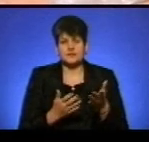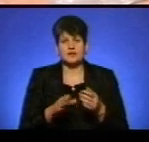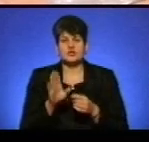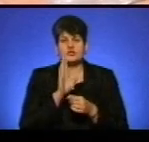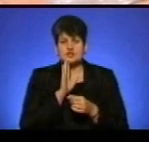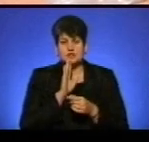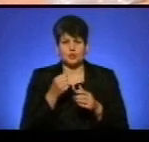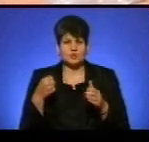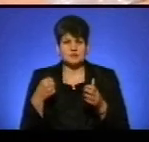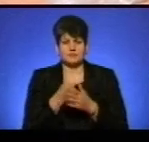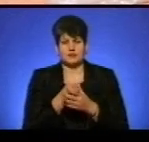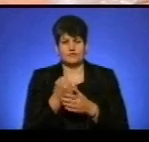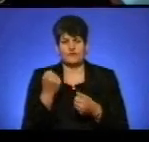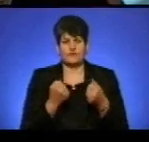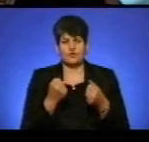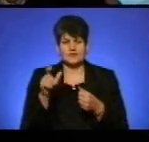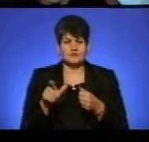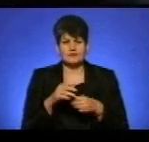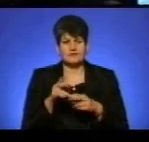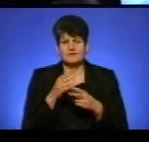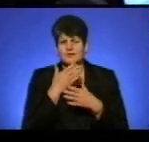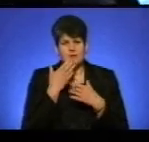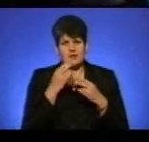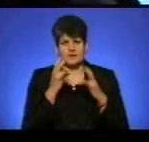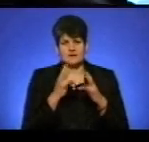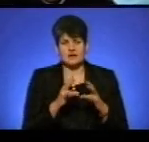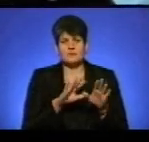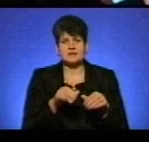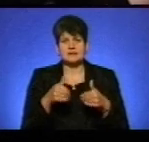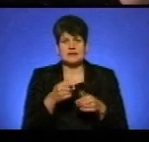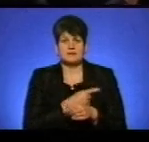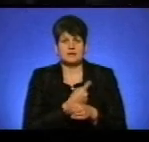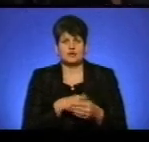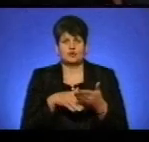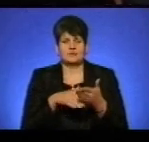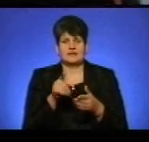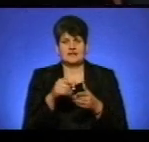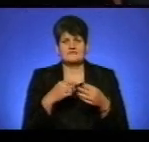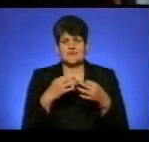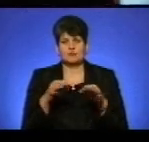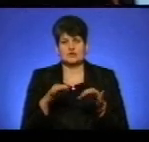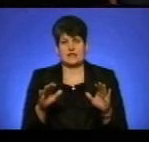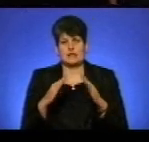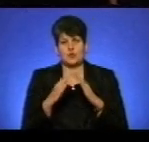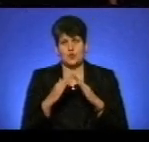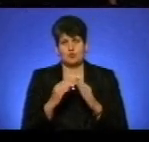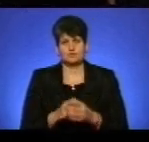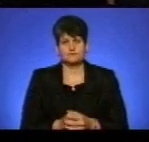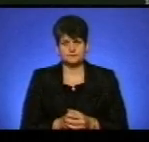жінка, яку збив водій іномарки, не зазнала травм. Після надання медичної допомоги її відпустили додому.